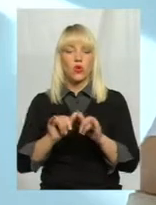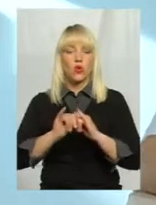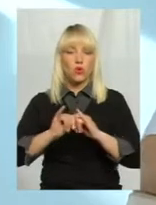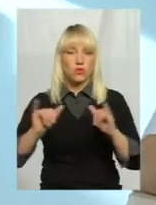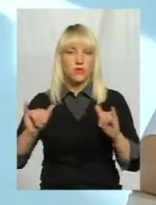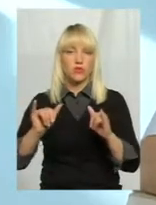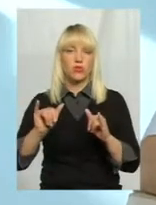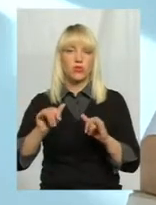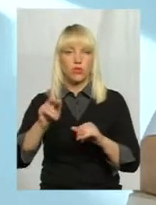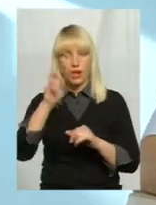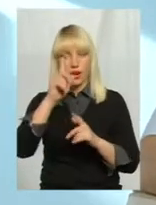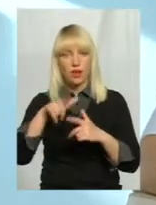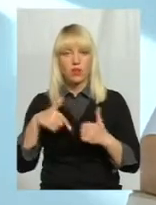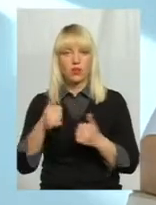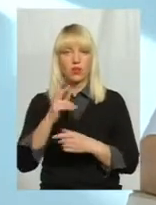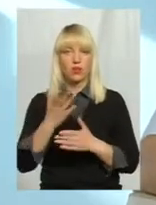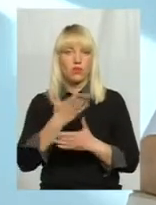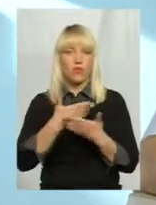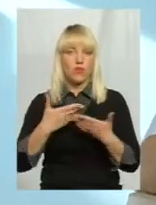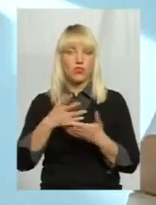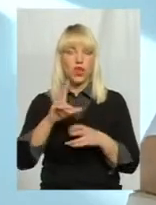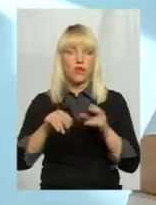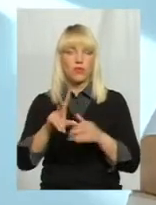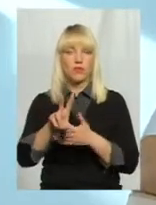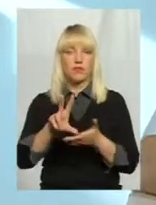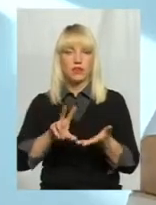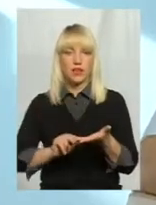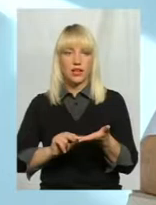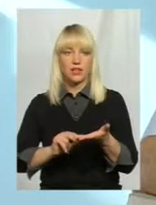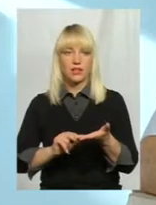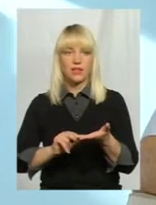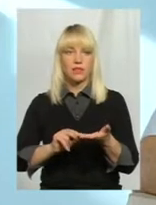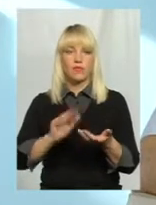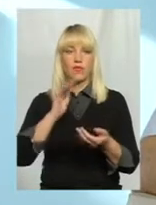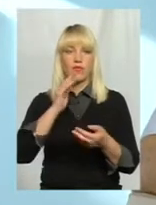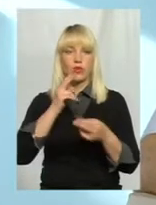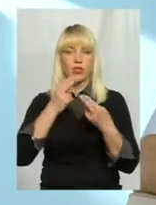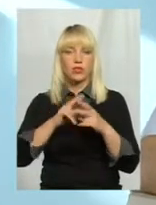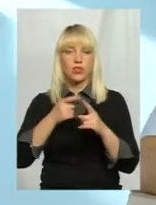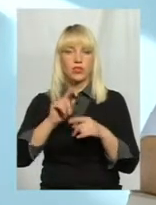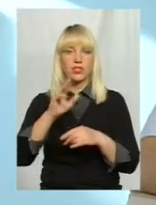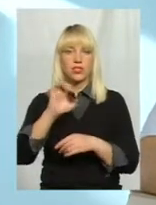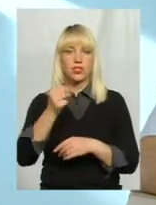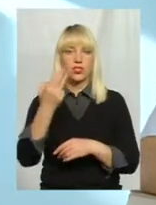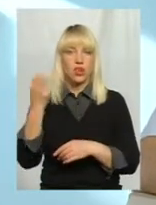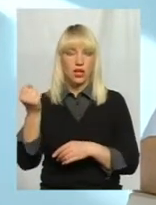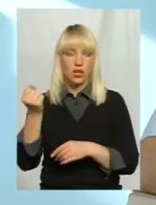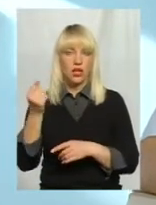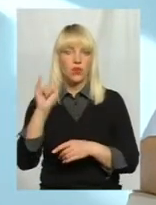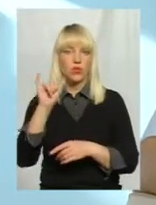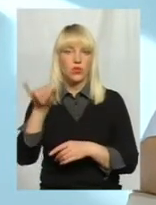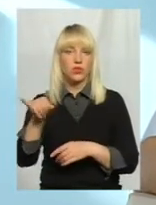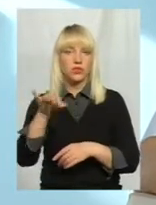яку ми, як би, вважаємо за взірець, ну, і в тому числі водних технологіях, це Сполучені Штати Америки, що вони